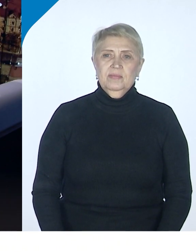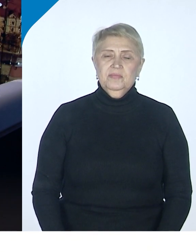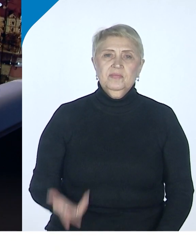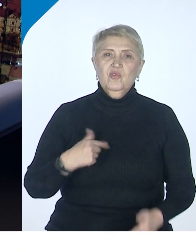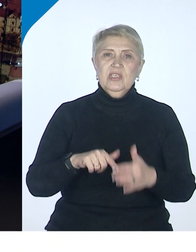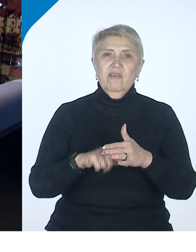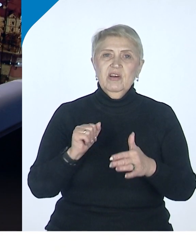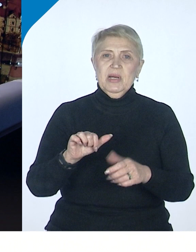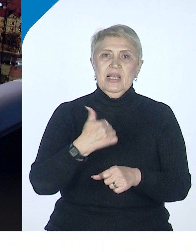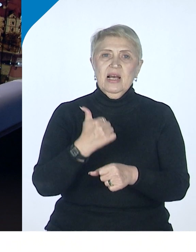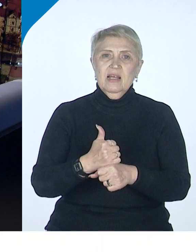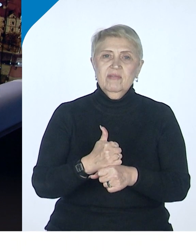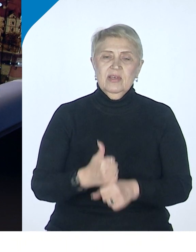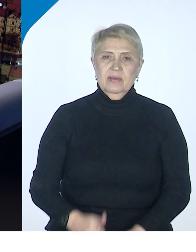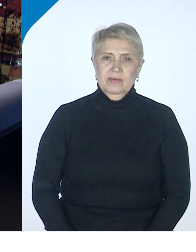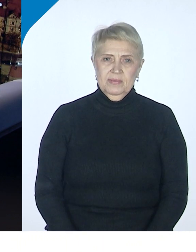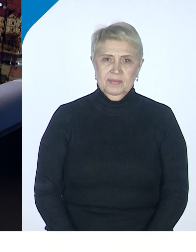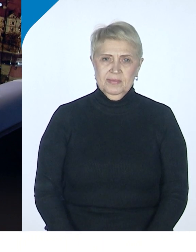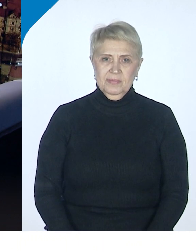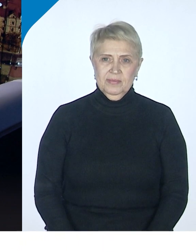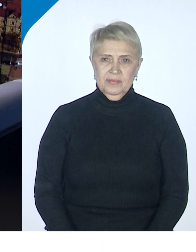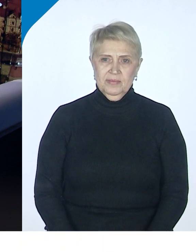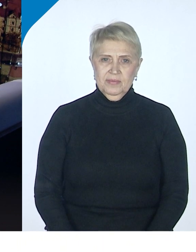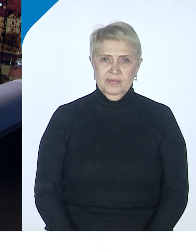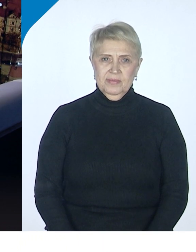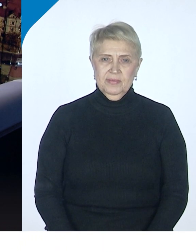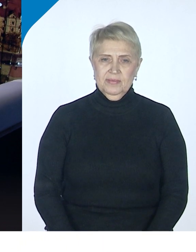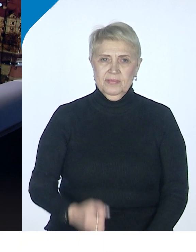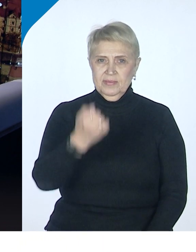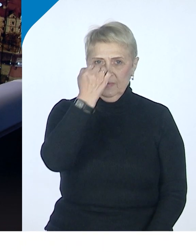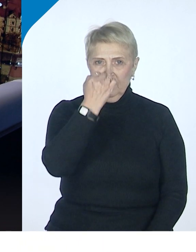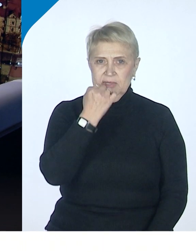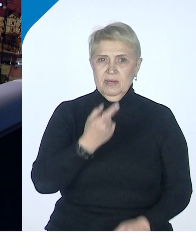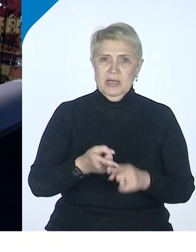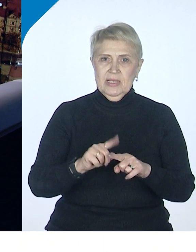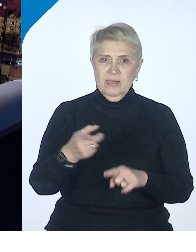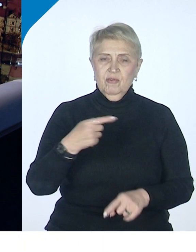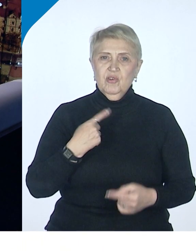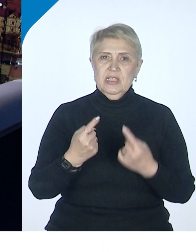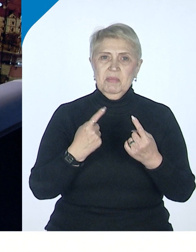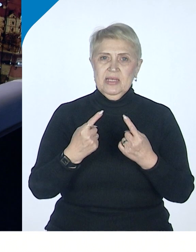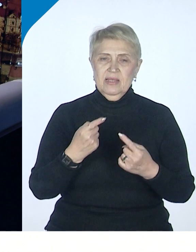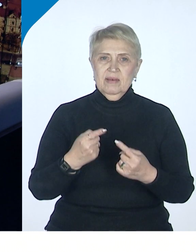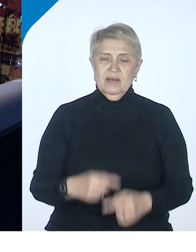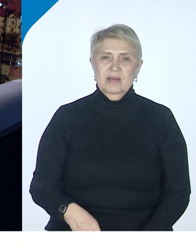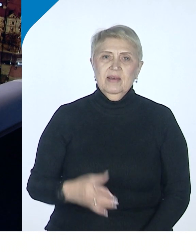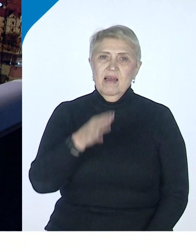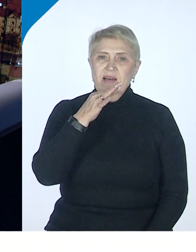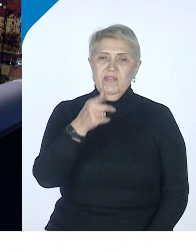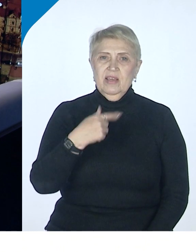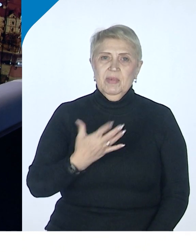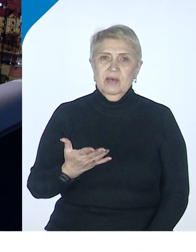выбрать главные. Валерий Александрович, спасибо за эту беседу, к сожалению, время наше